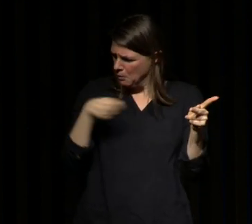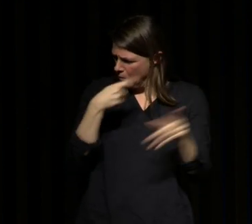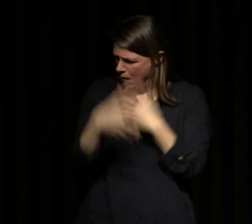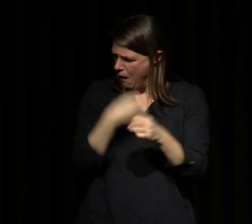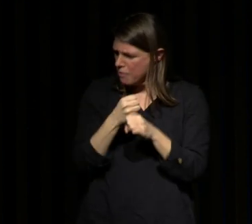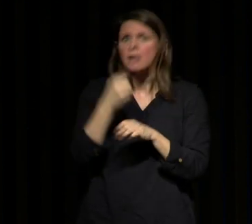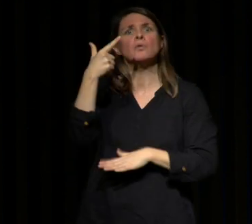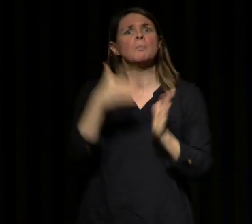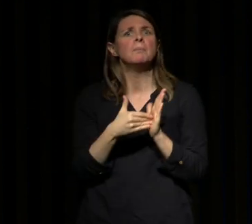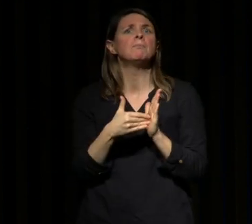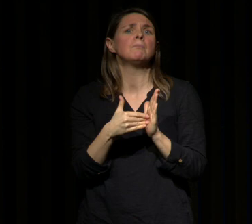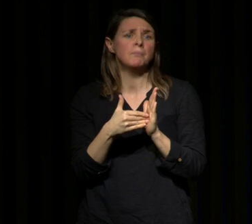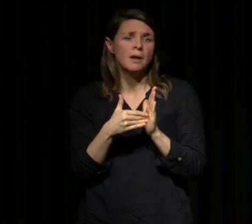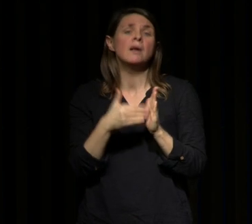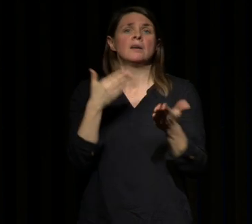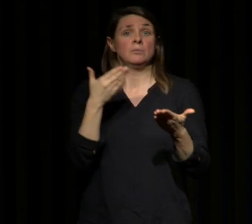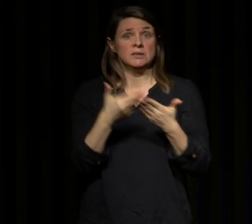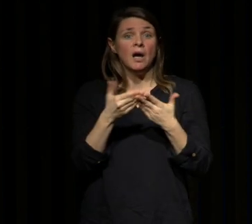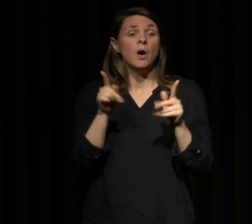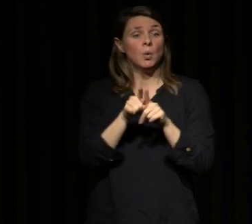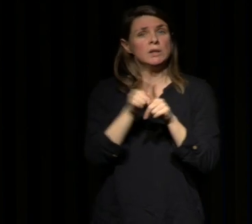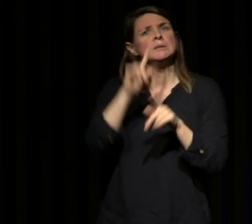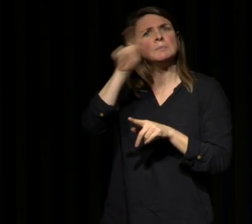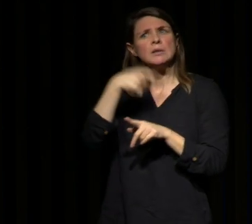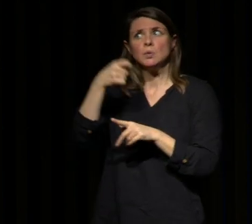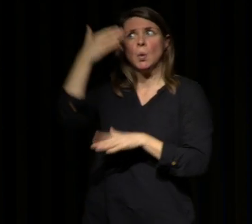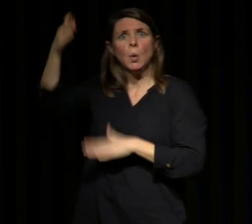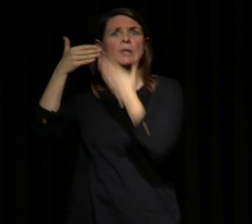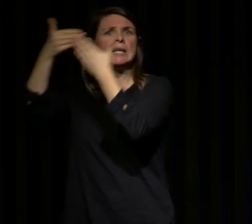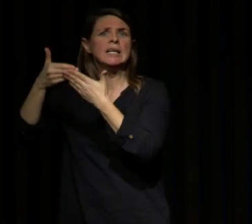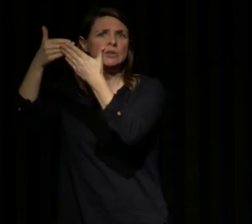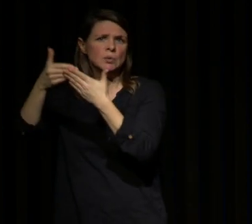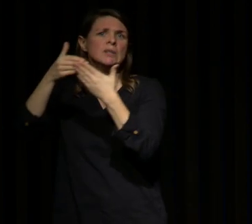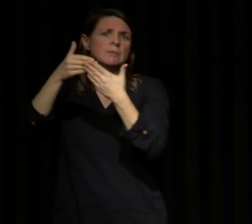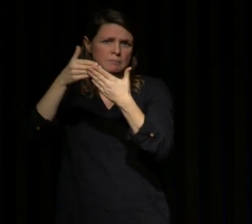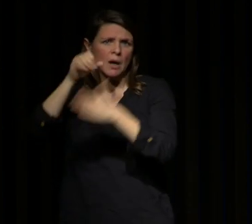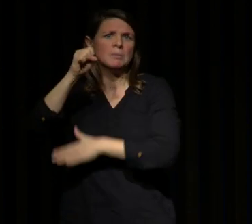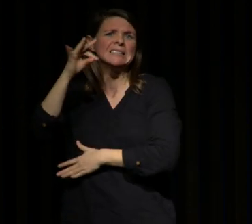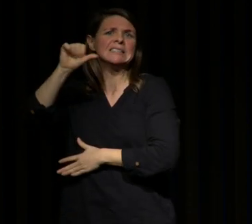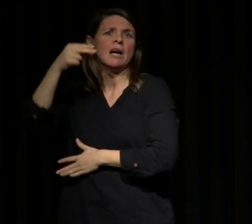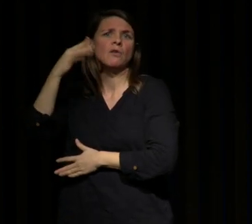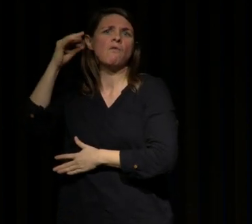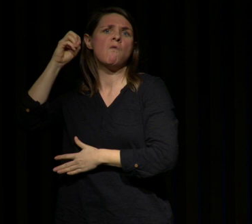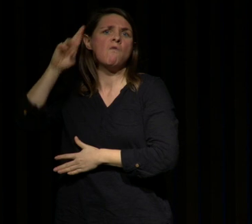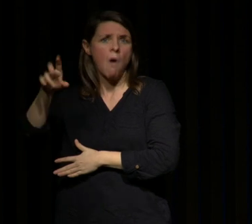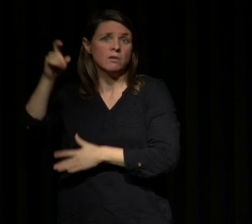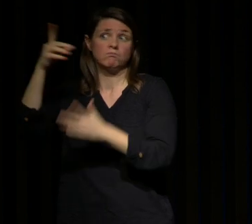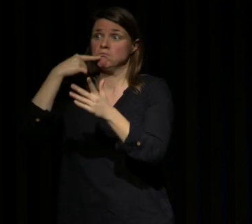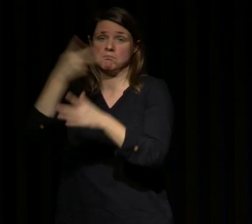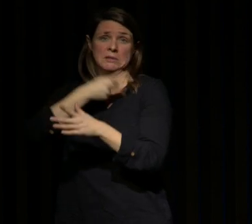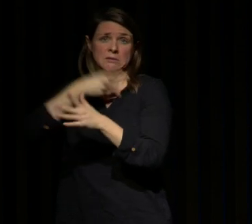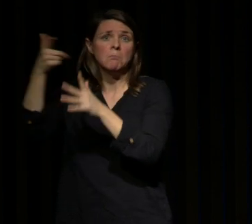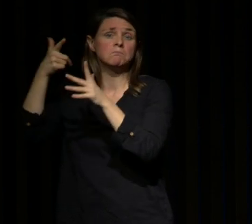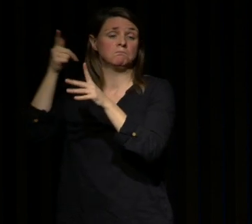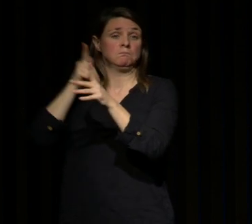2000, elle a été également corroborée par une étude que j'ai menée à Stanford avec le professeur Guillaume Inot où cette fois-ci, pendant